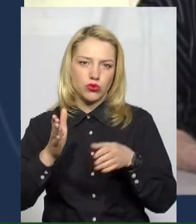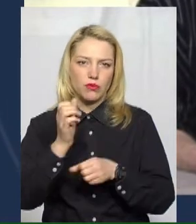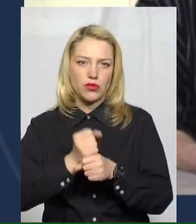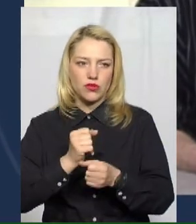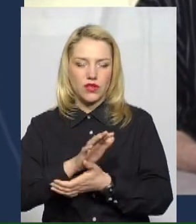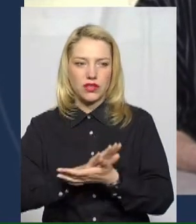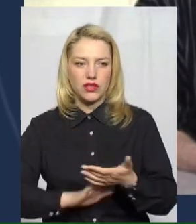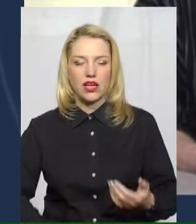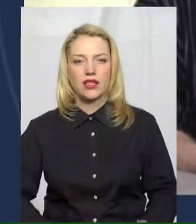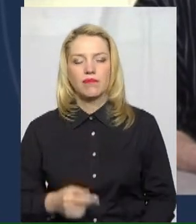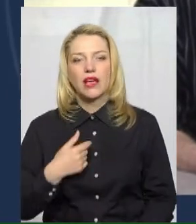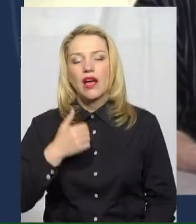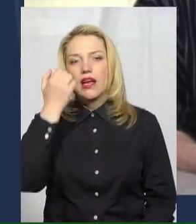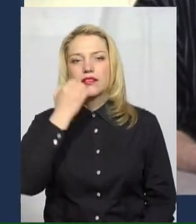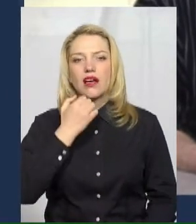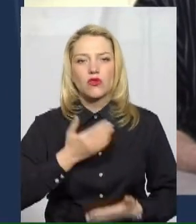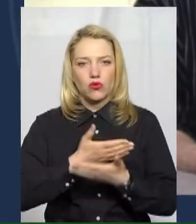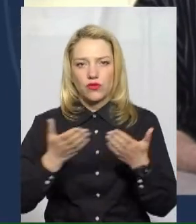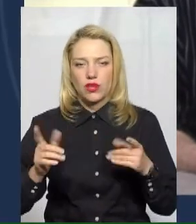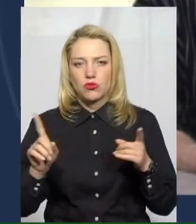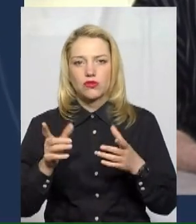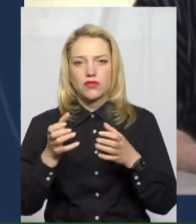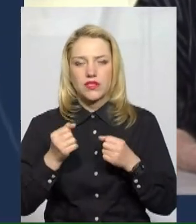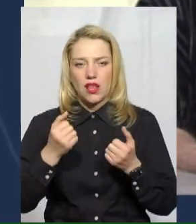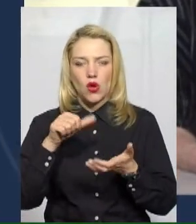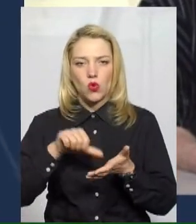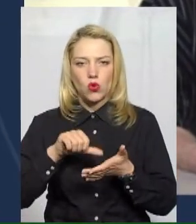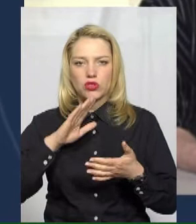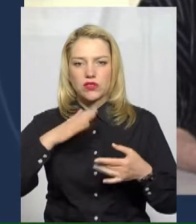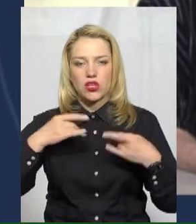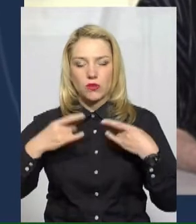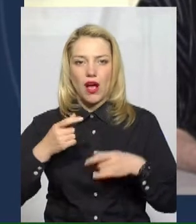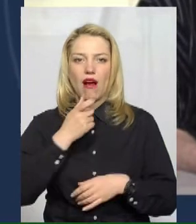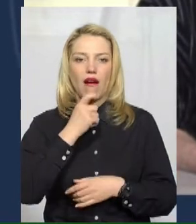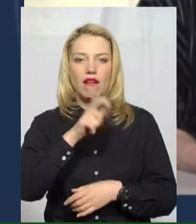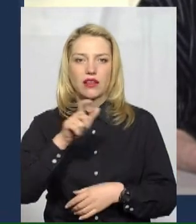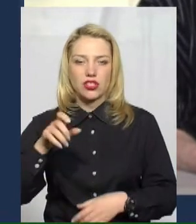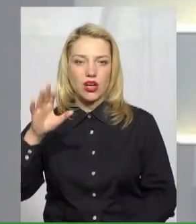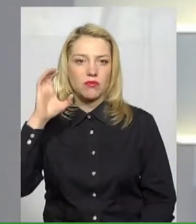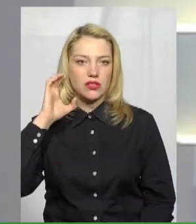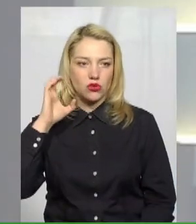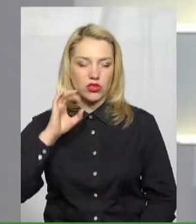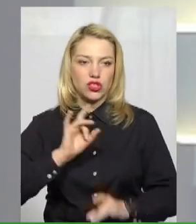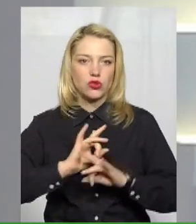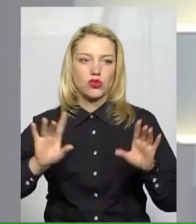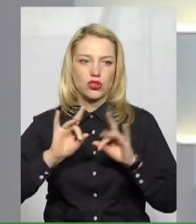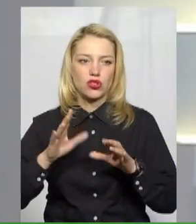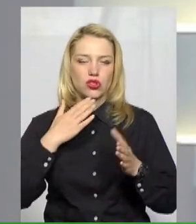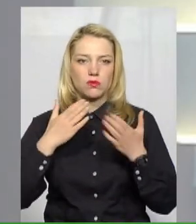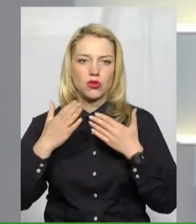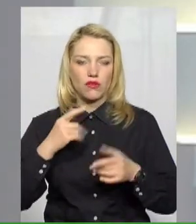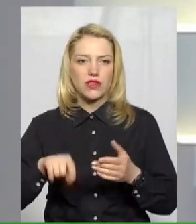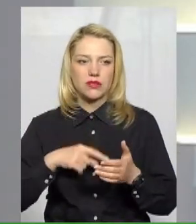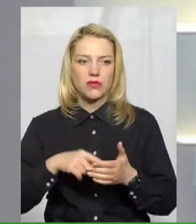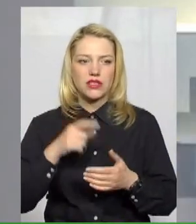Панове, я дякую вам, що взяли участь у нашому ефірі. Глядачам і слухачам скажу, що спілкувалися ми скайпом із